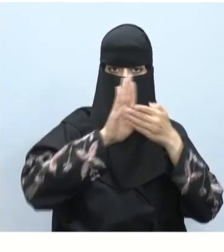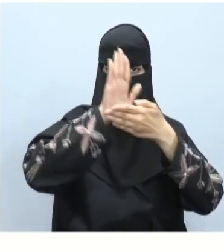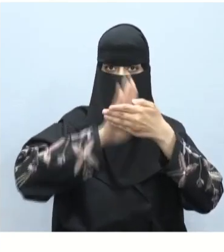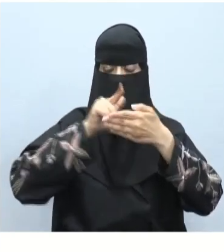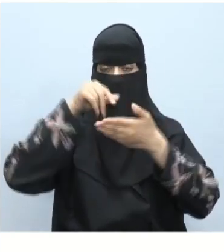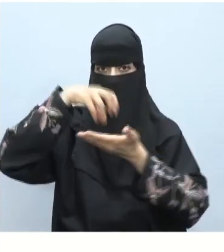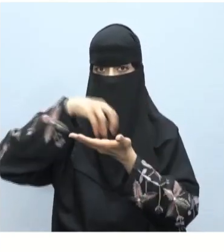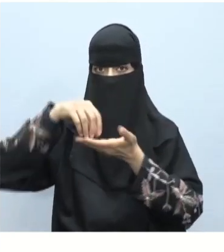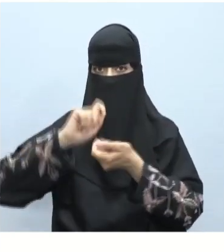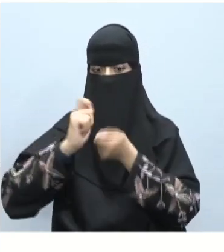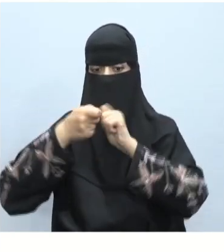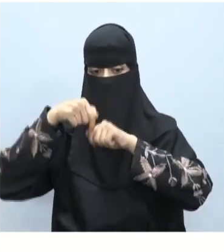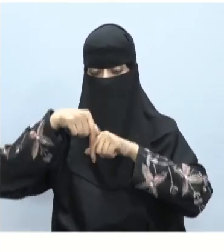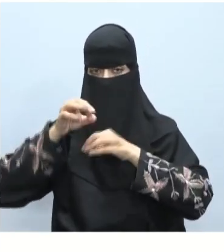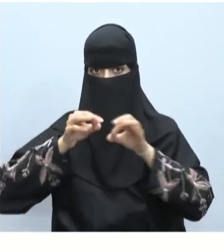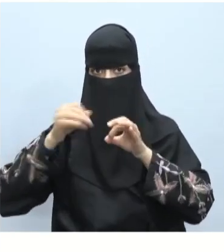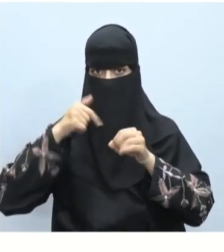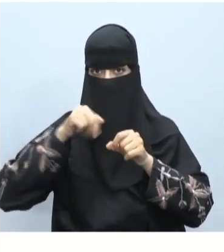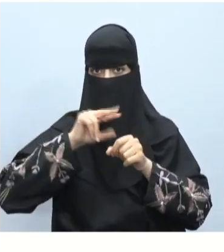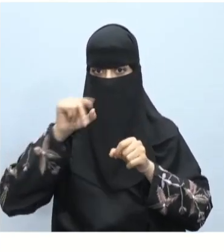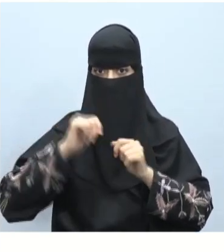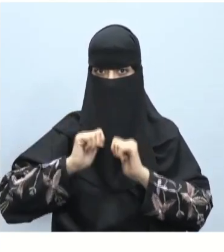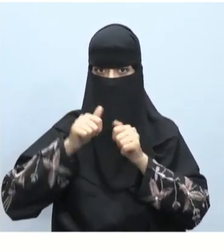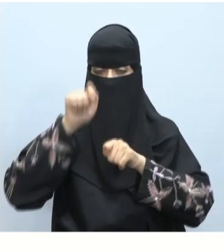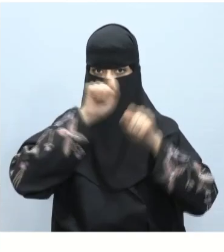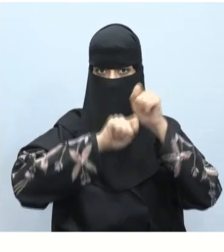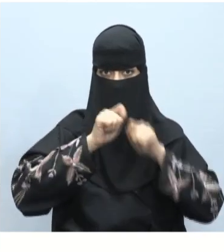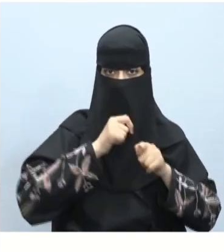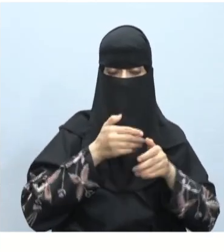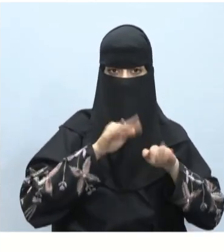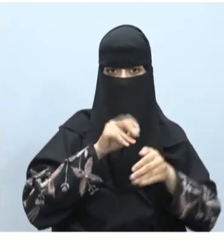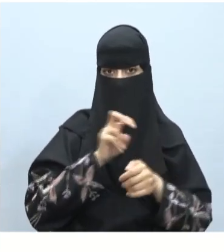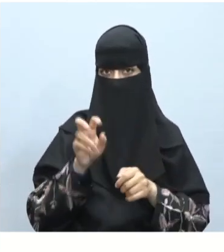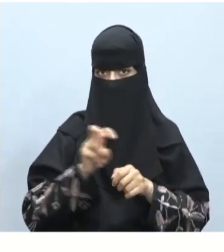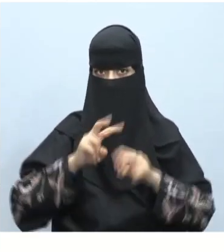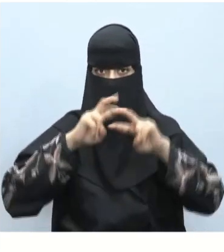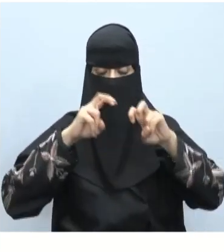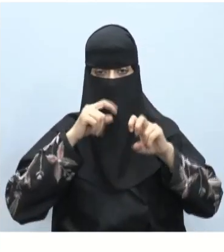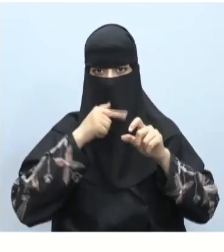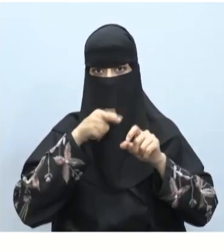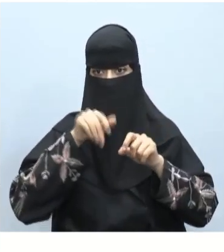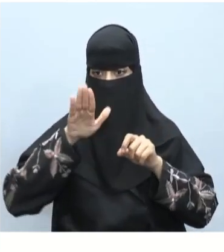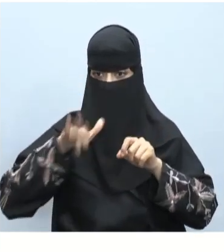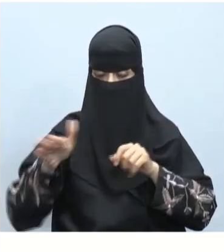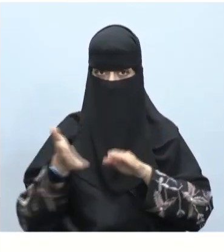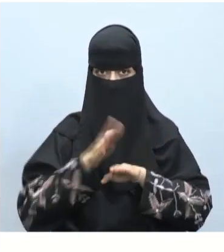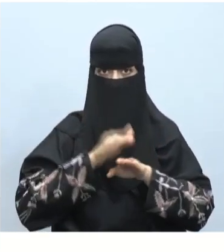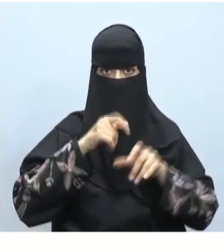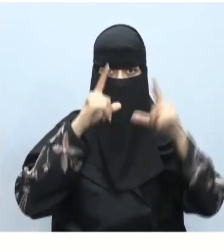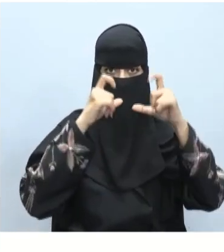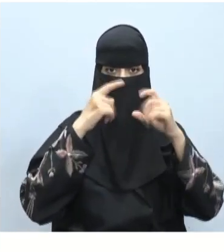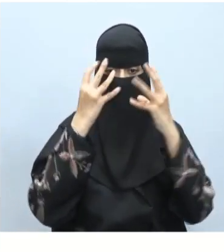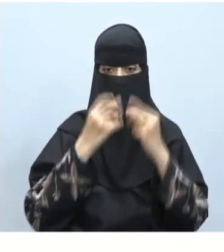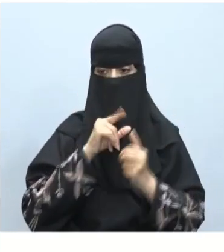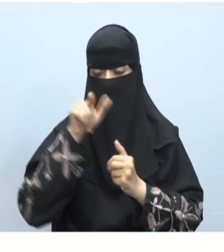موقعك واستبدالها بصور من اختيارك كما يمكنك استخدام أيضا محرك بحث جوجل للعثور على صورة